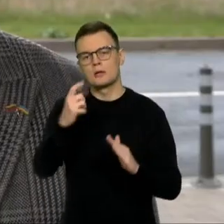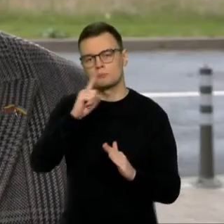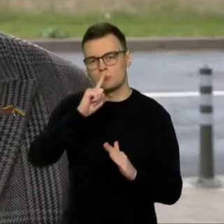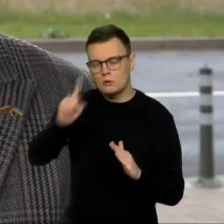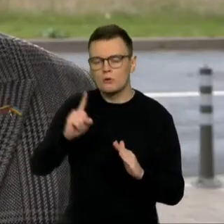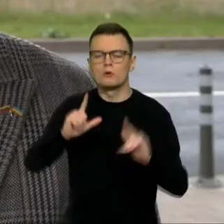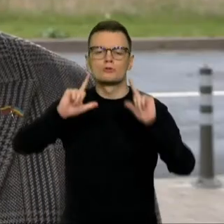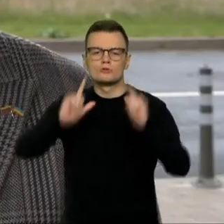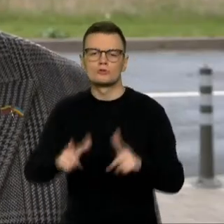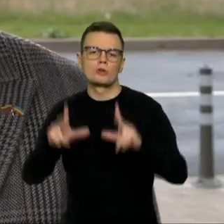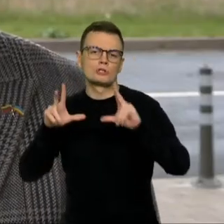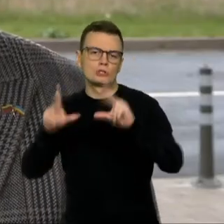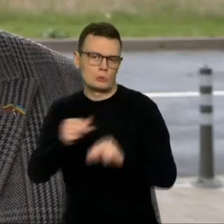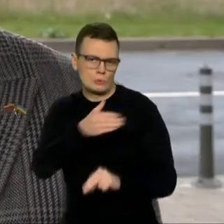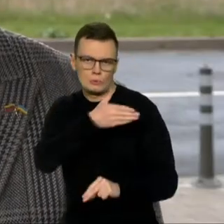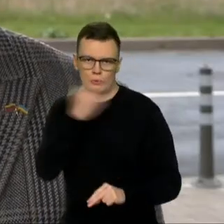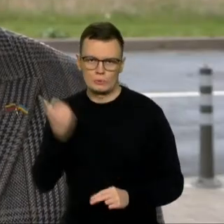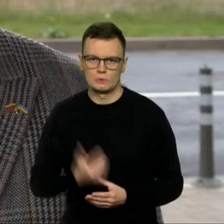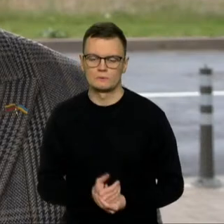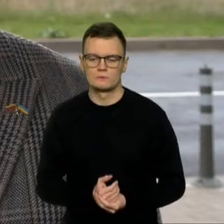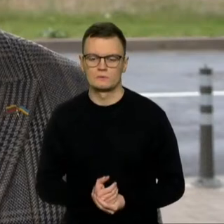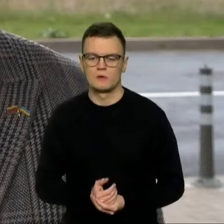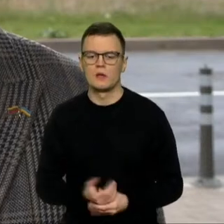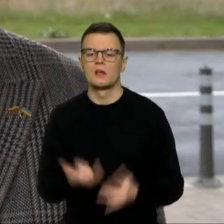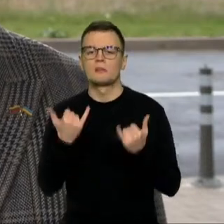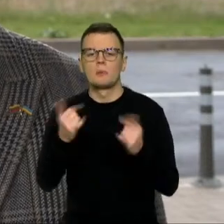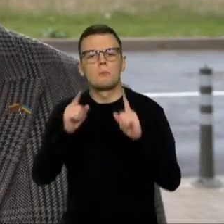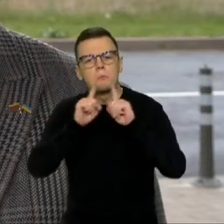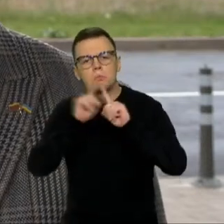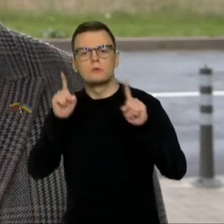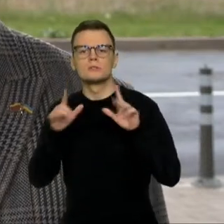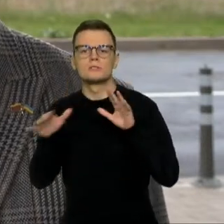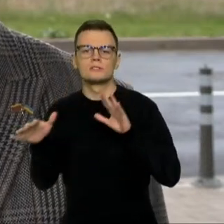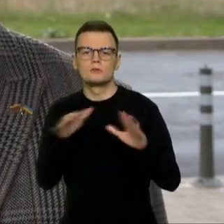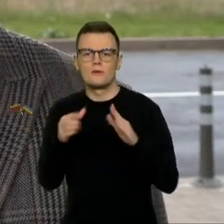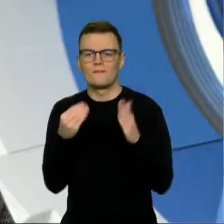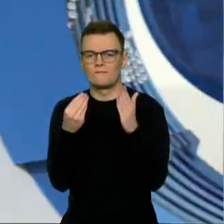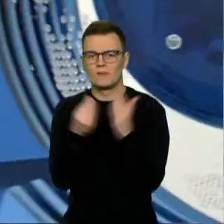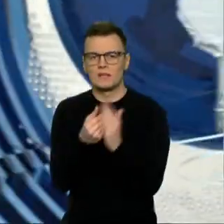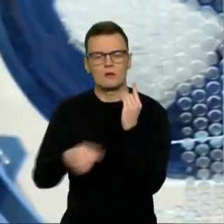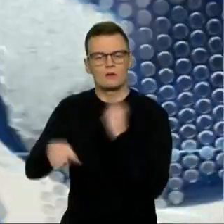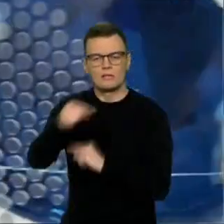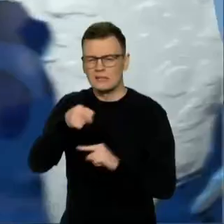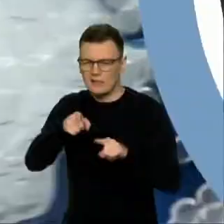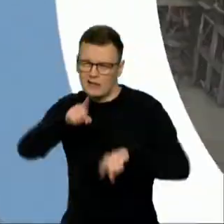Turime unikalią situaciją finansų rinkose, kuri pasitaiko labai labai retai.